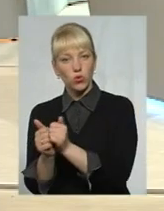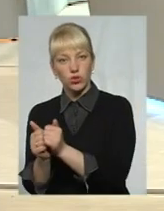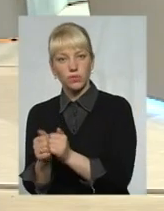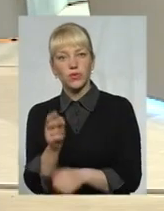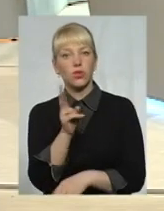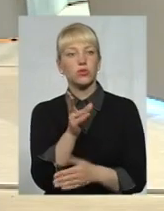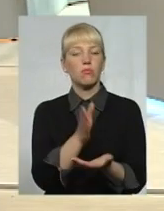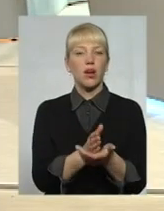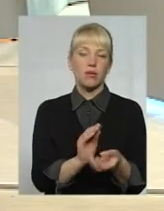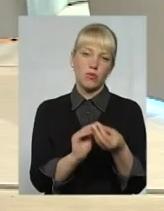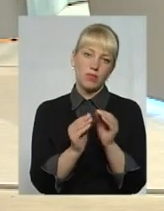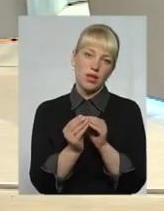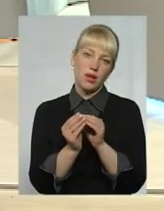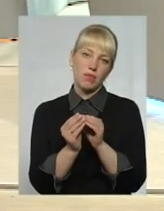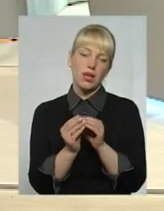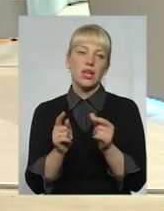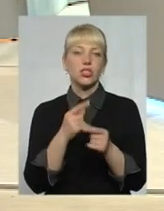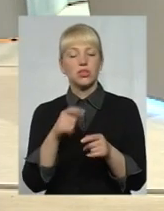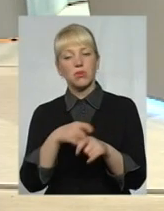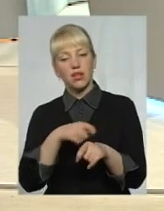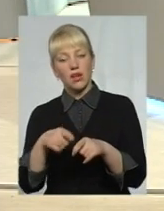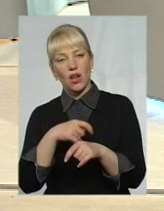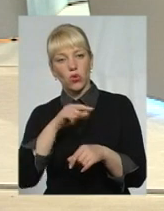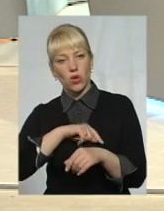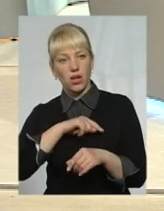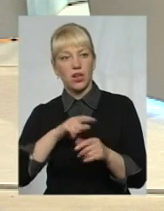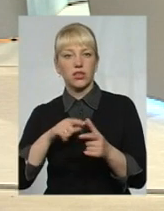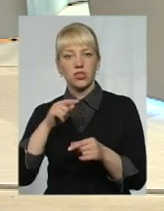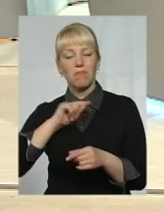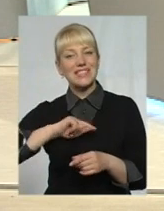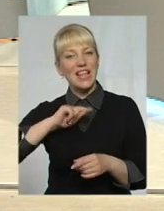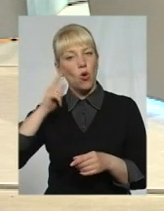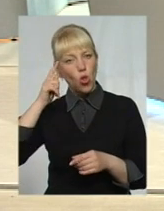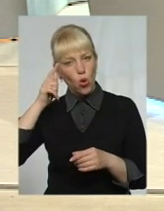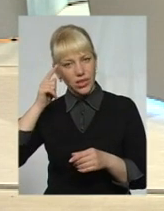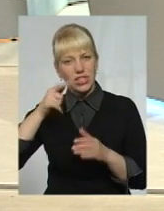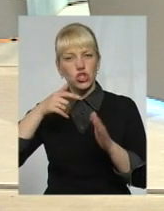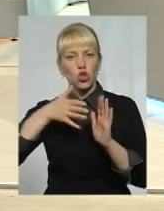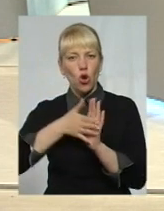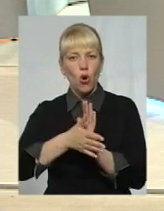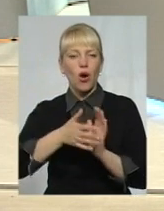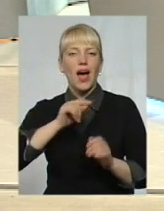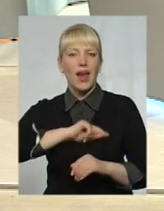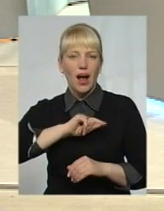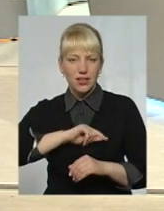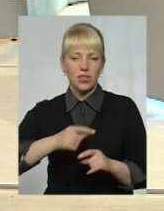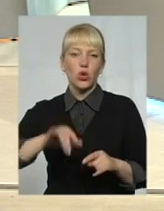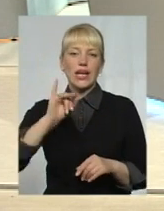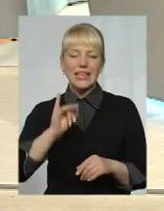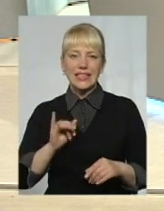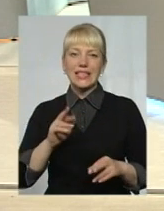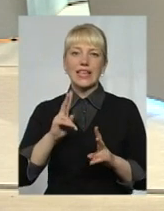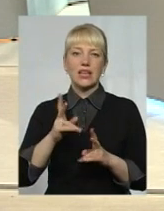проблеми, чи то матеріального характеру, чи то психологічного характеру. І так, як